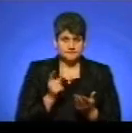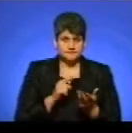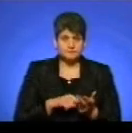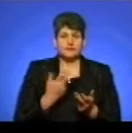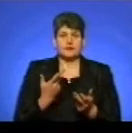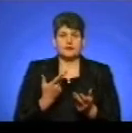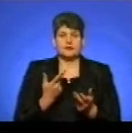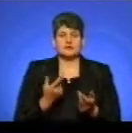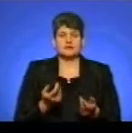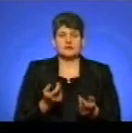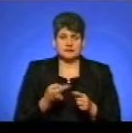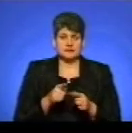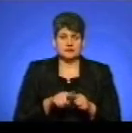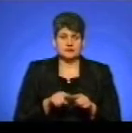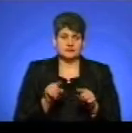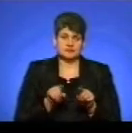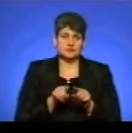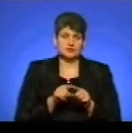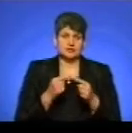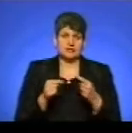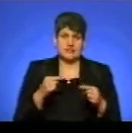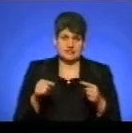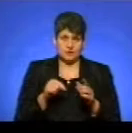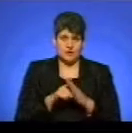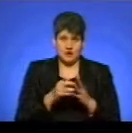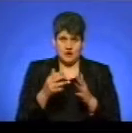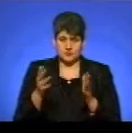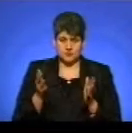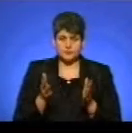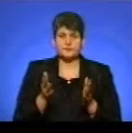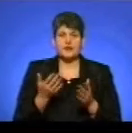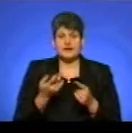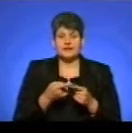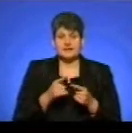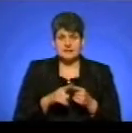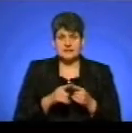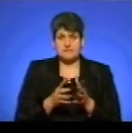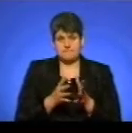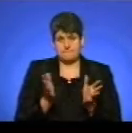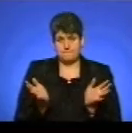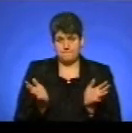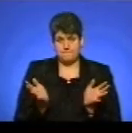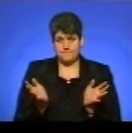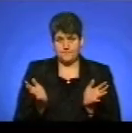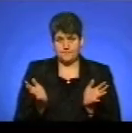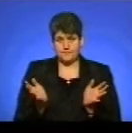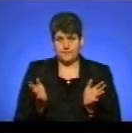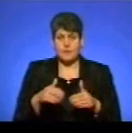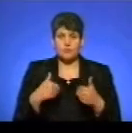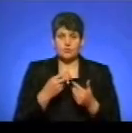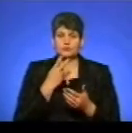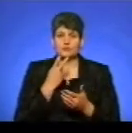залучення, теж різного характеру, але ця зона набагато ширша. Пропоную